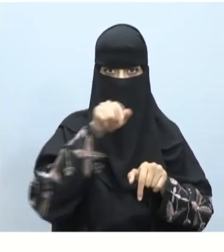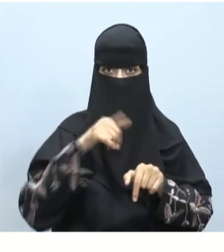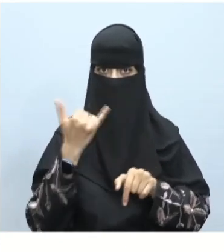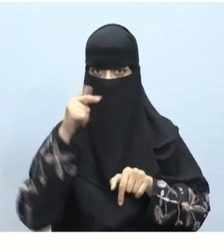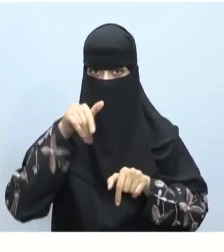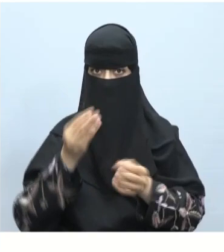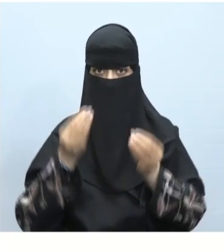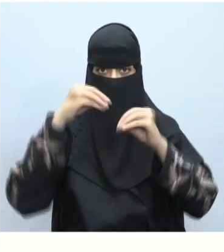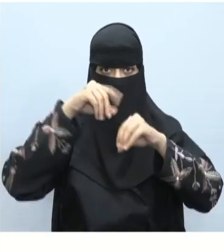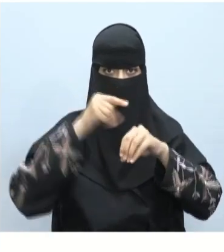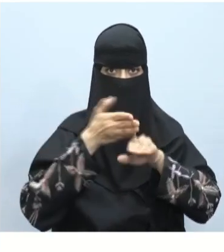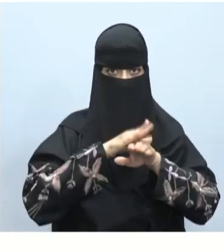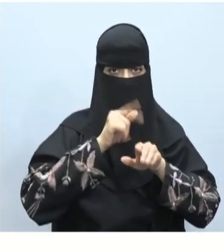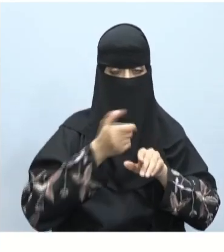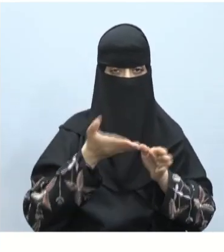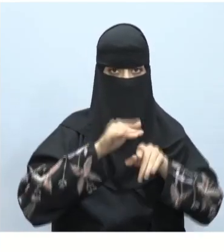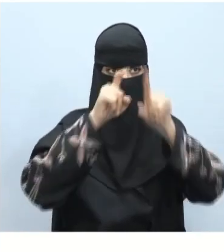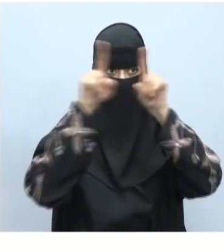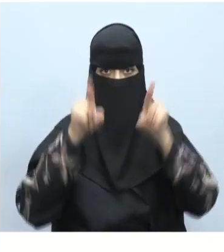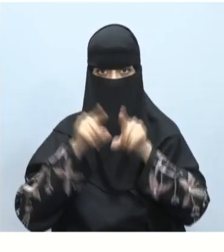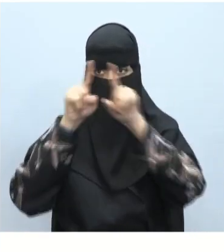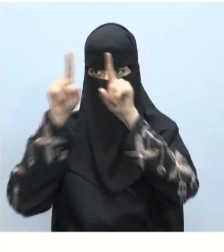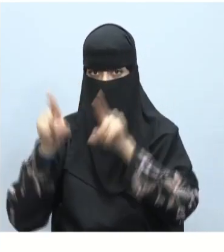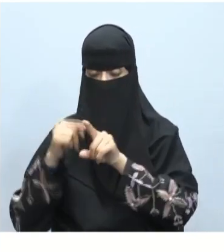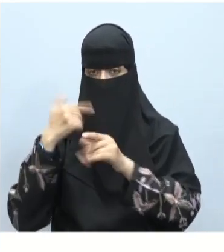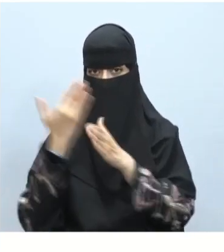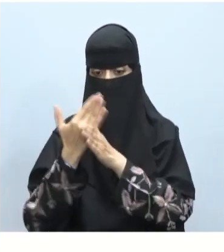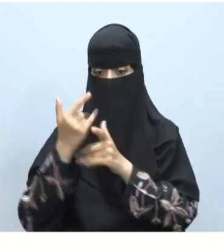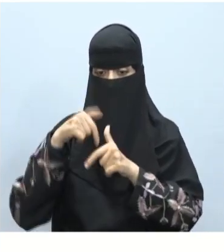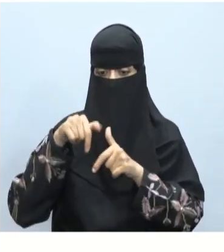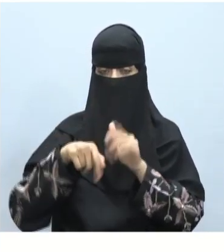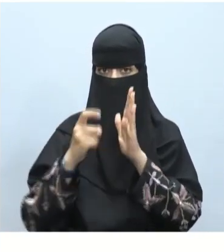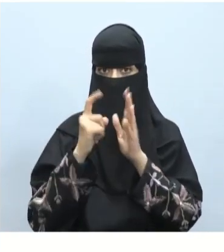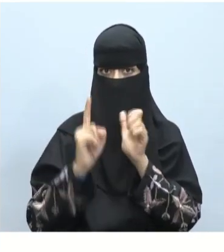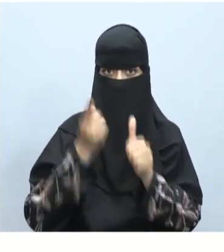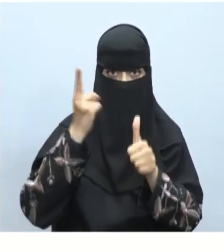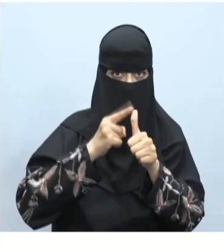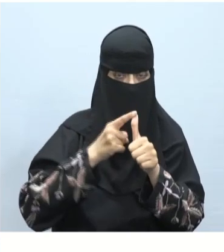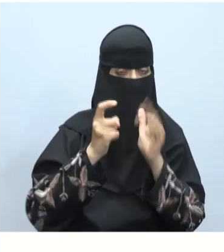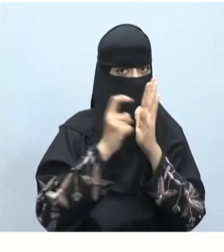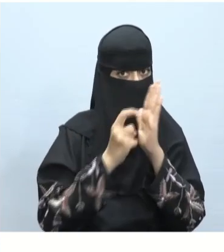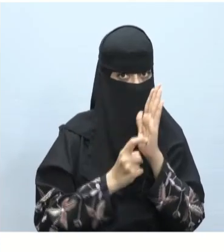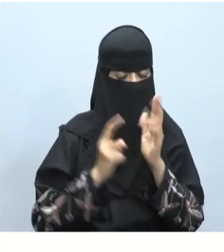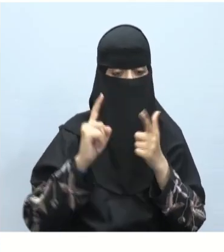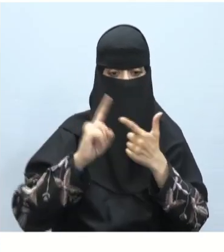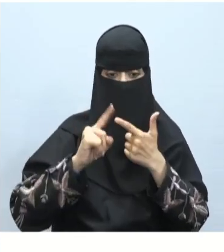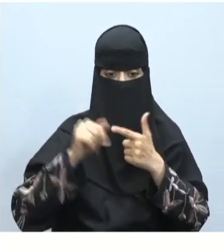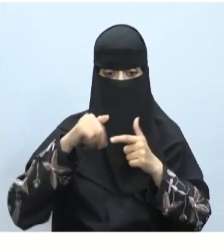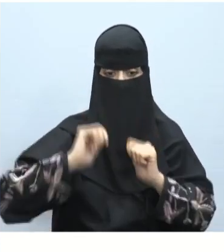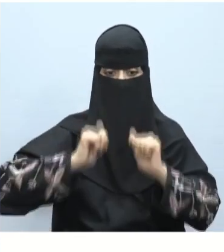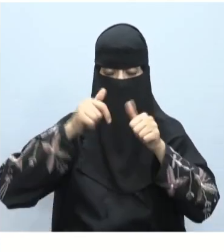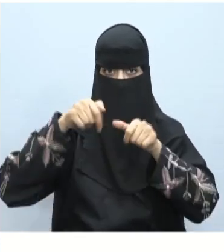المهم أن يحتوي على أكثر من صفحة وذلك بسبب التنظيم وتحسين تجربة المستخدم